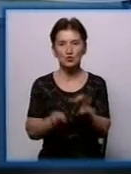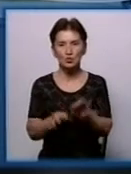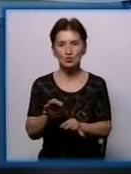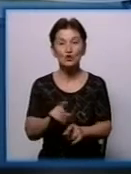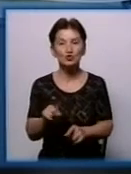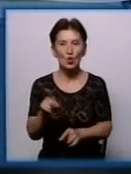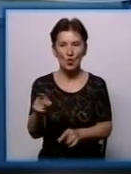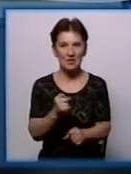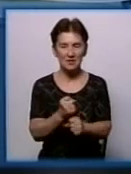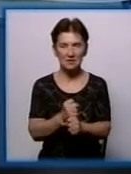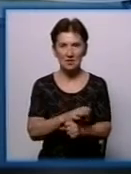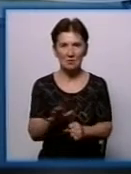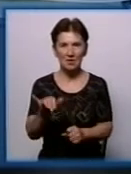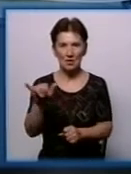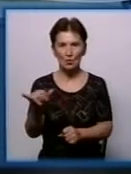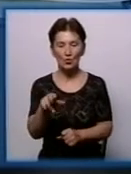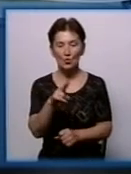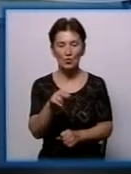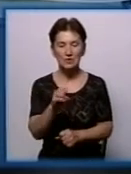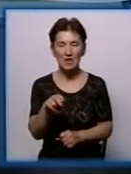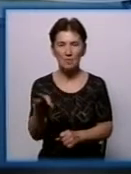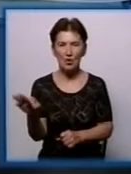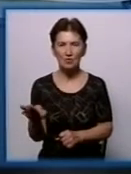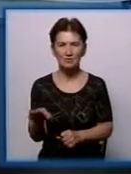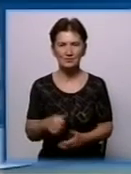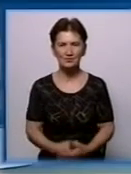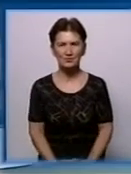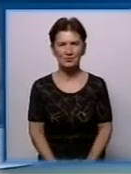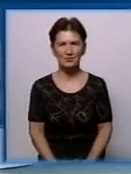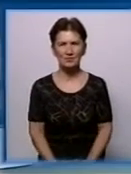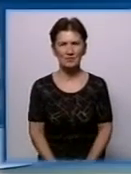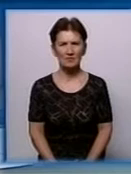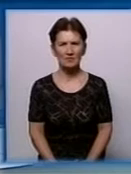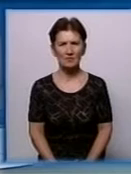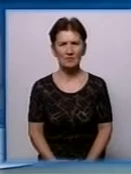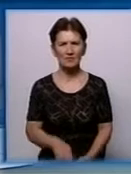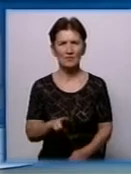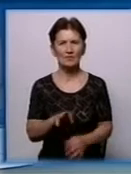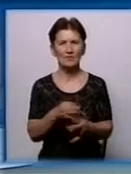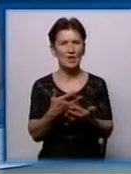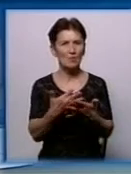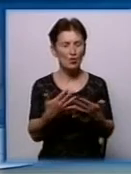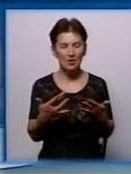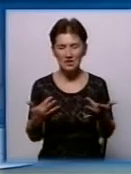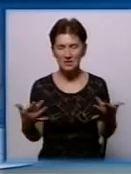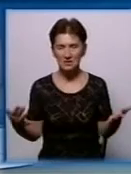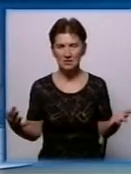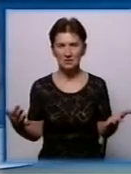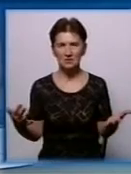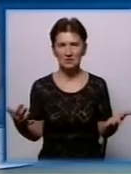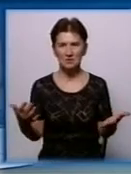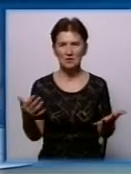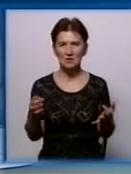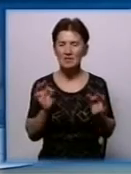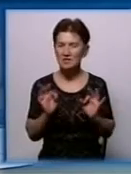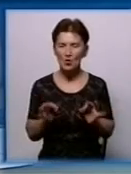зробили у Депоті, наприклад? Які порушення? Кожен об'єкт по-різному, скажімо, неоднозначно